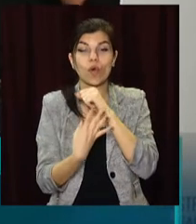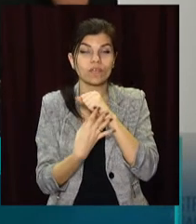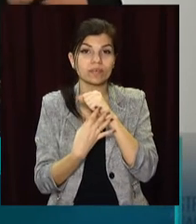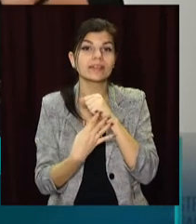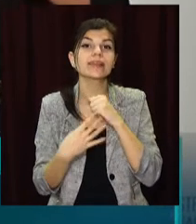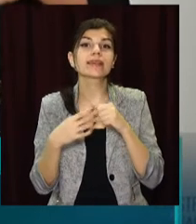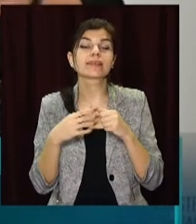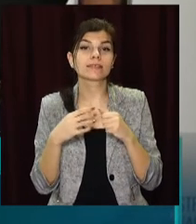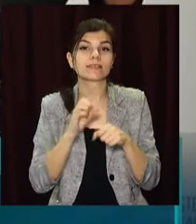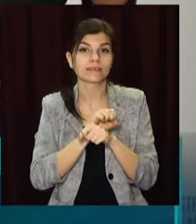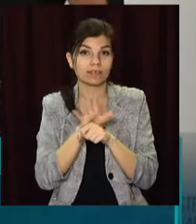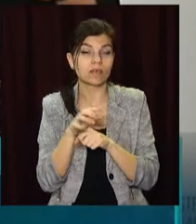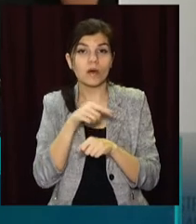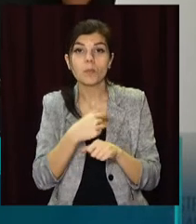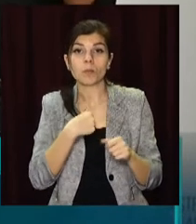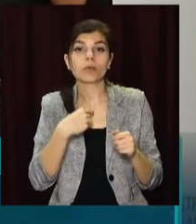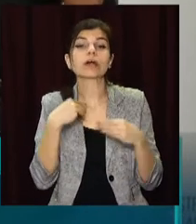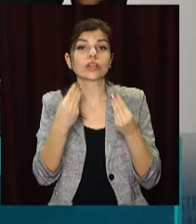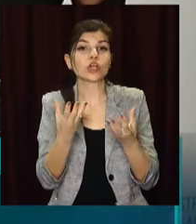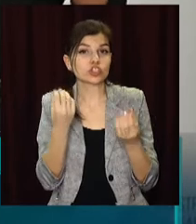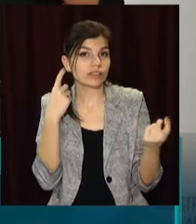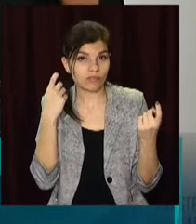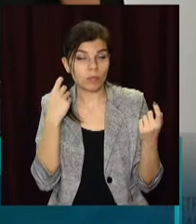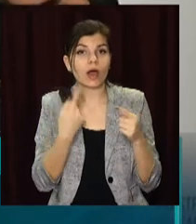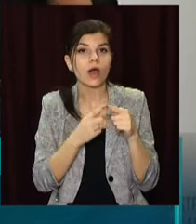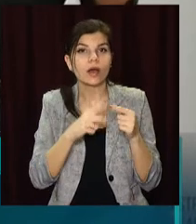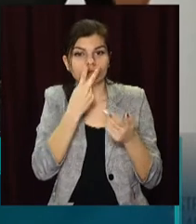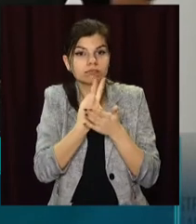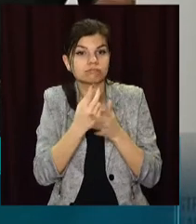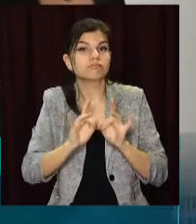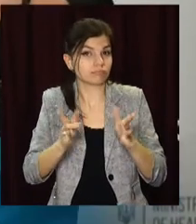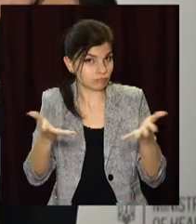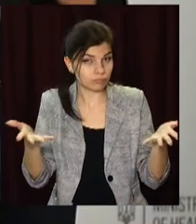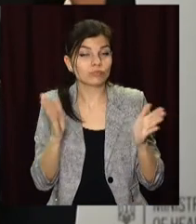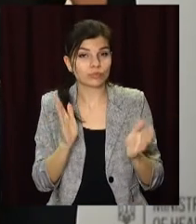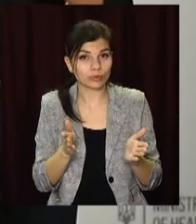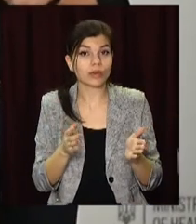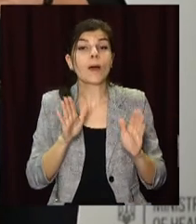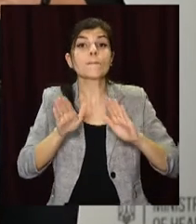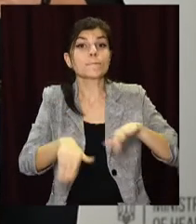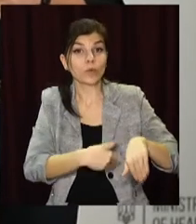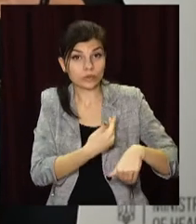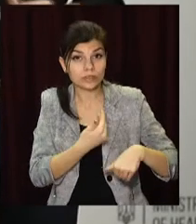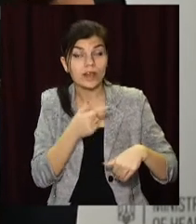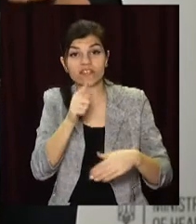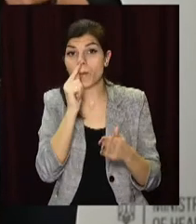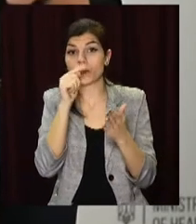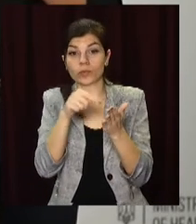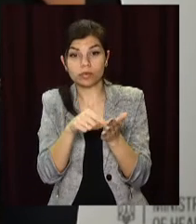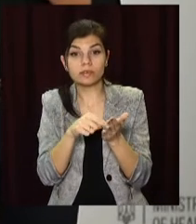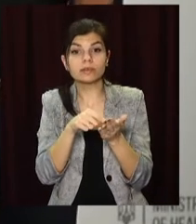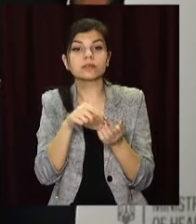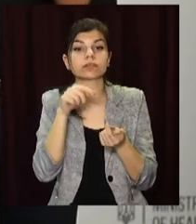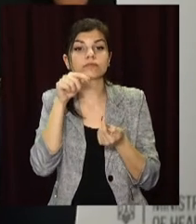посилання всі необхідні продублюємо, надамо, зараз це буде презентовано. Після цього ви попадаєте в інтерфейс